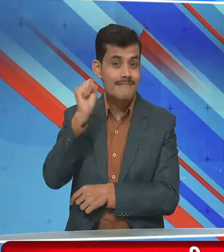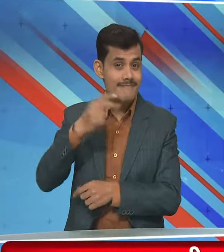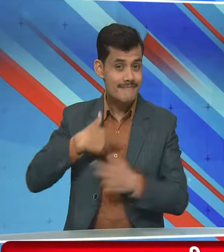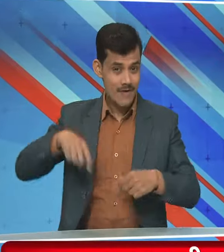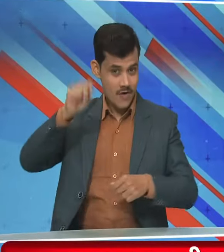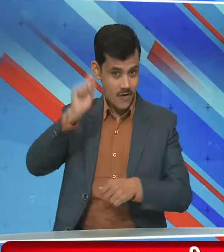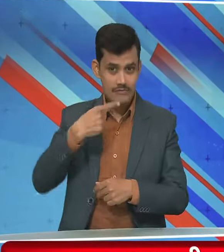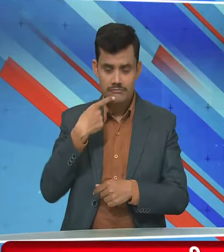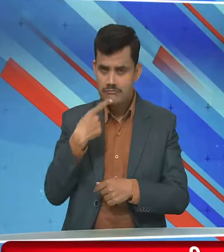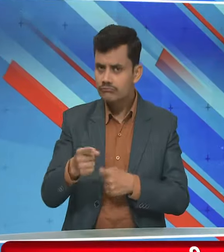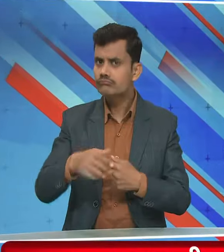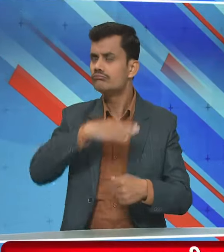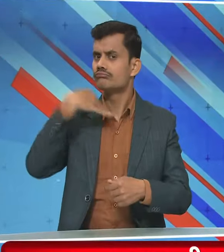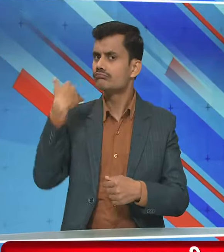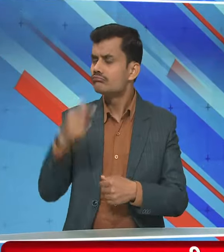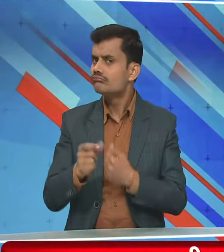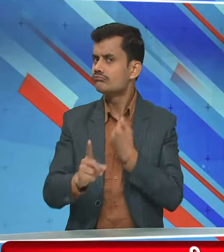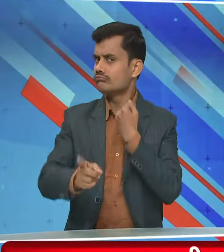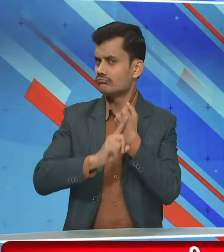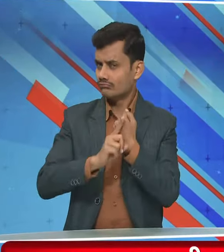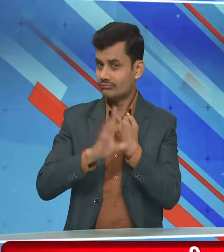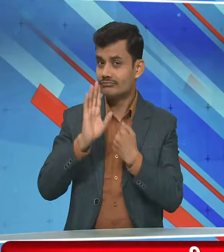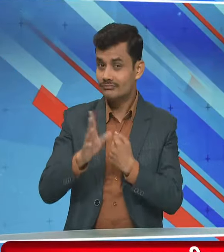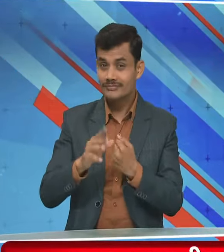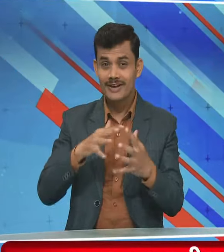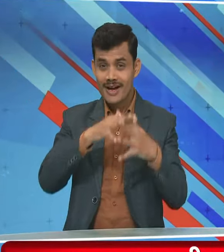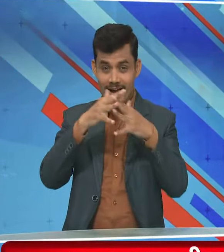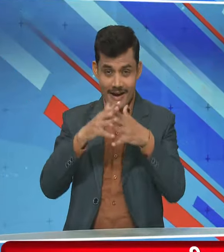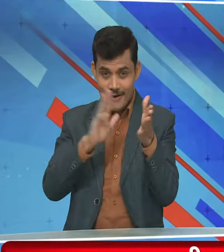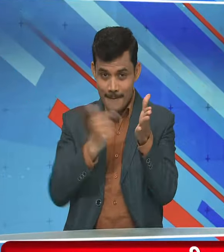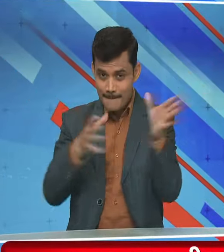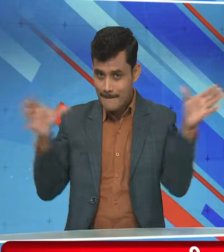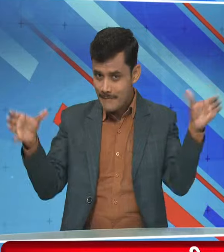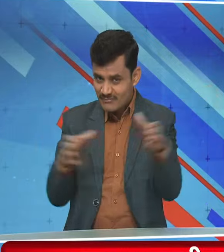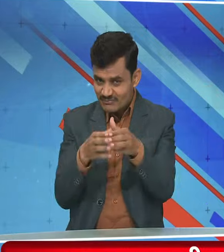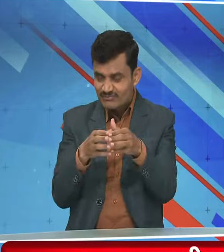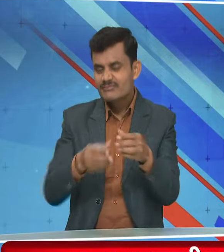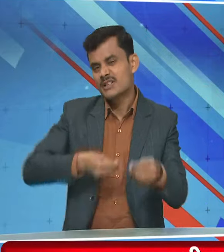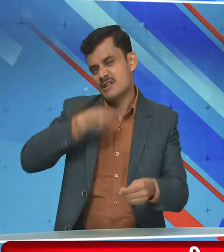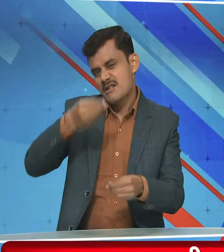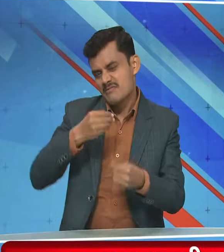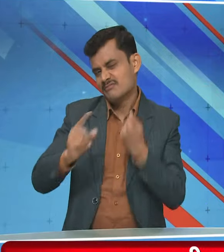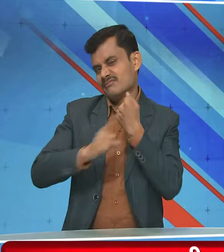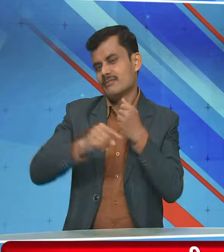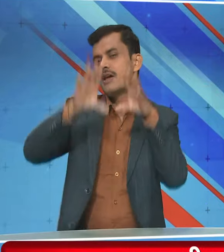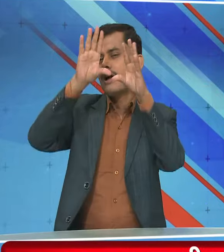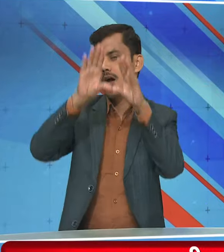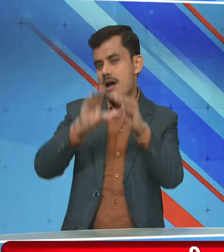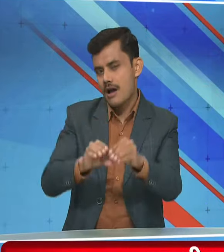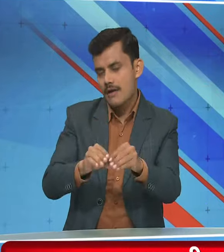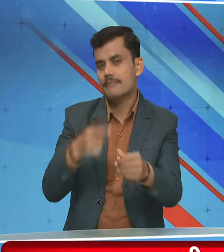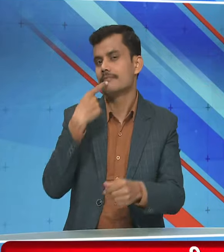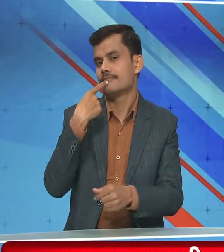मौत की सजा विदेश मंत्राले की ने सजा की राहत की पुष्टी की